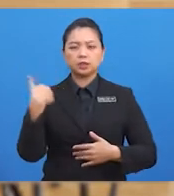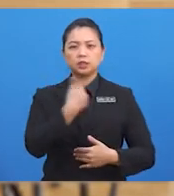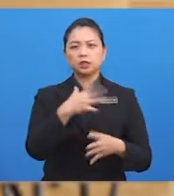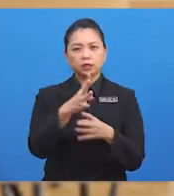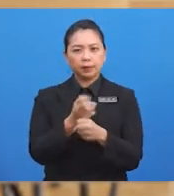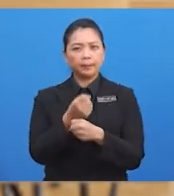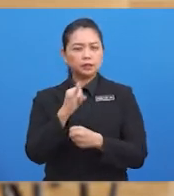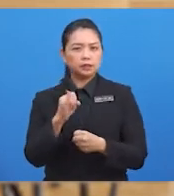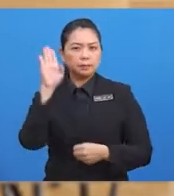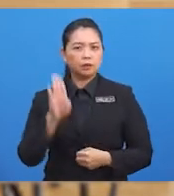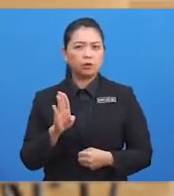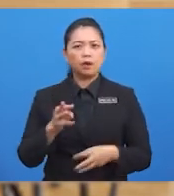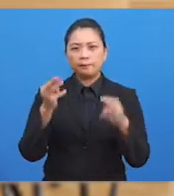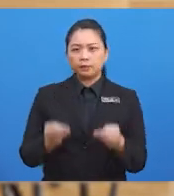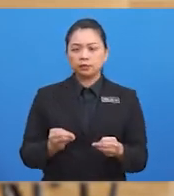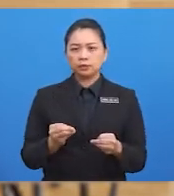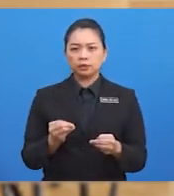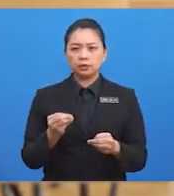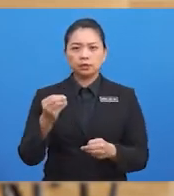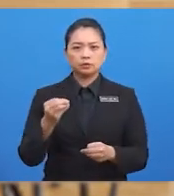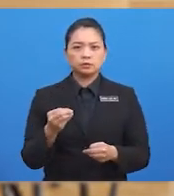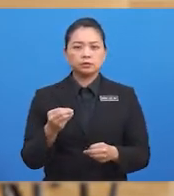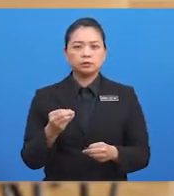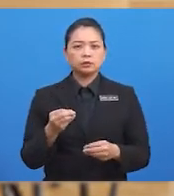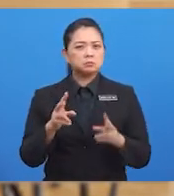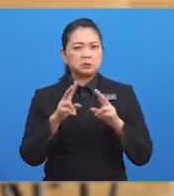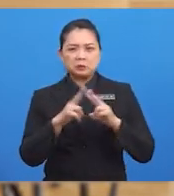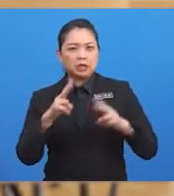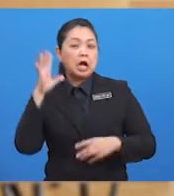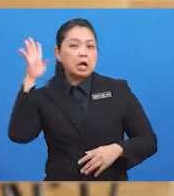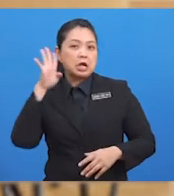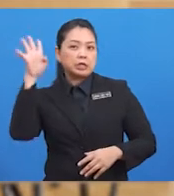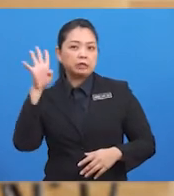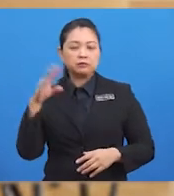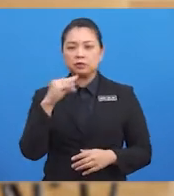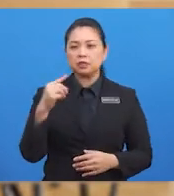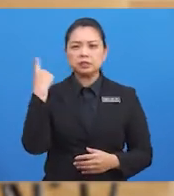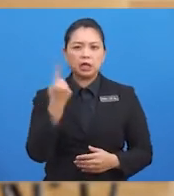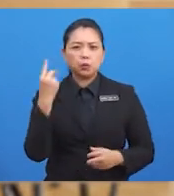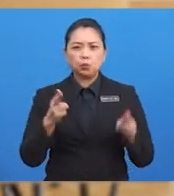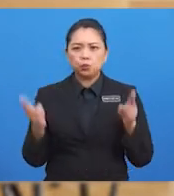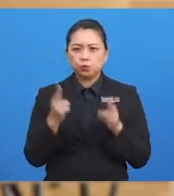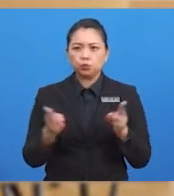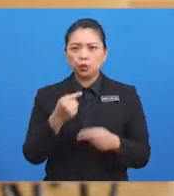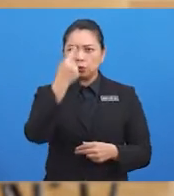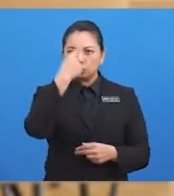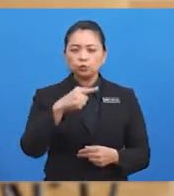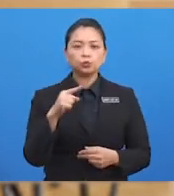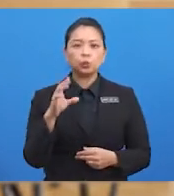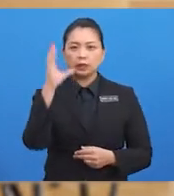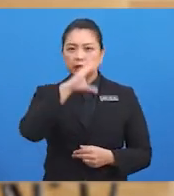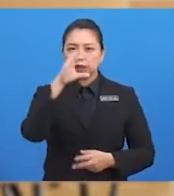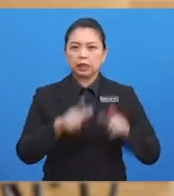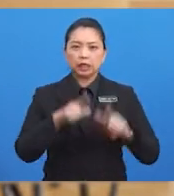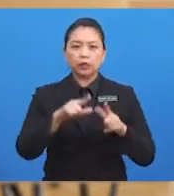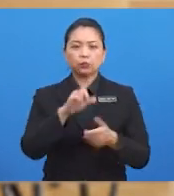dapati bahawa manusia zaman prasejarah amat kreatif dan sentiasa berusaha mencari langkah